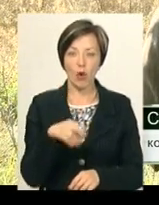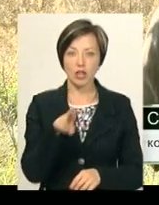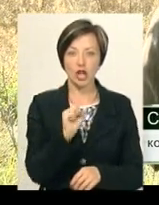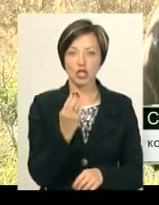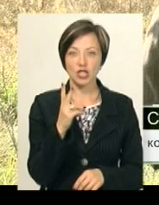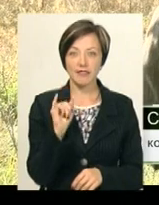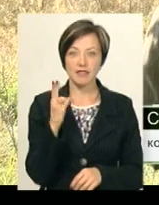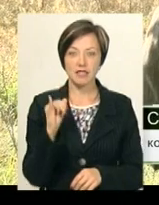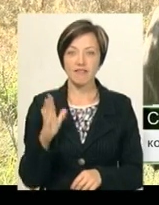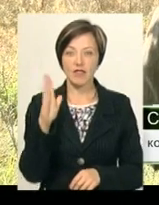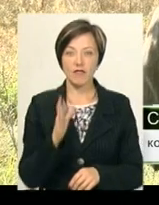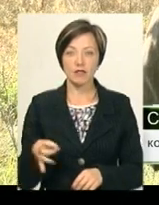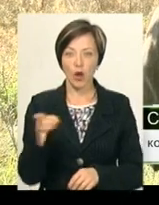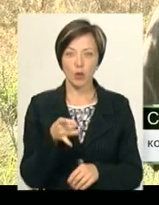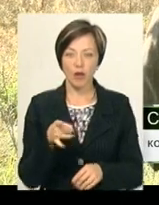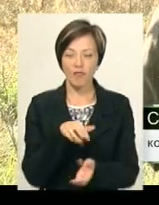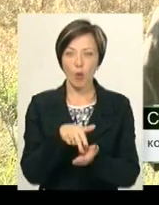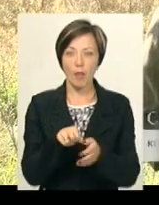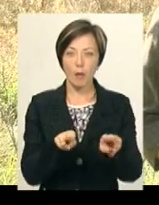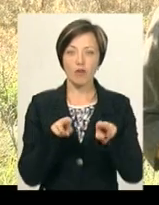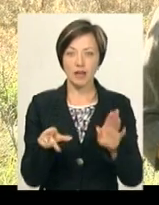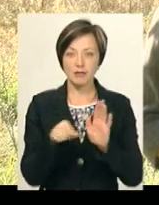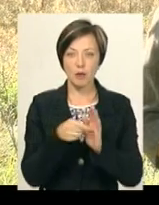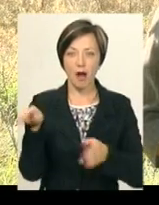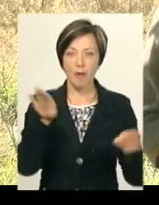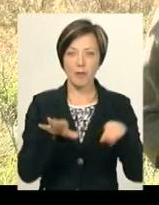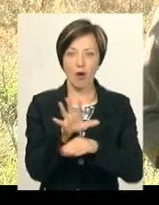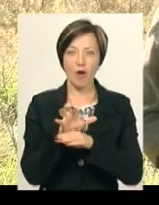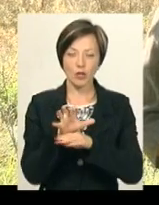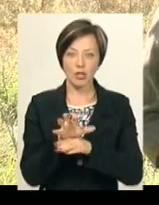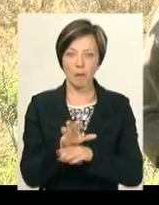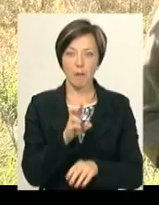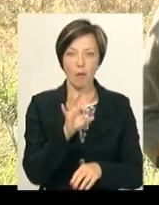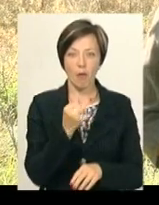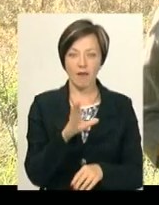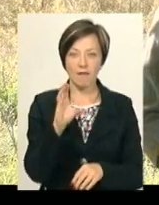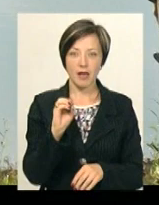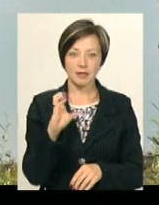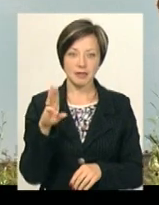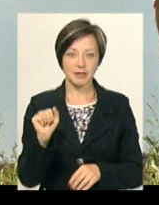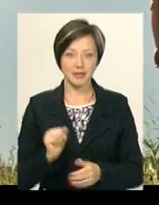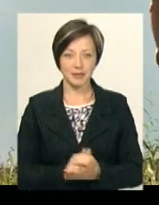-Ціньковецького району виходить на полювання зі своїми карпатськими гончаками, боєм і вестою.